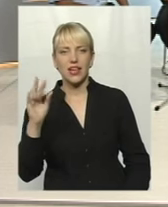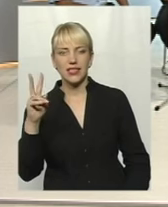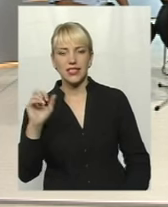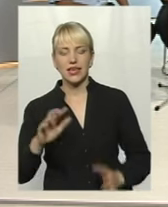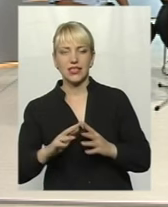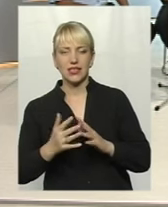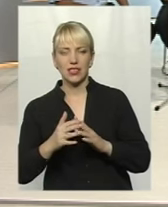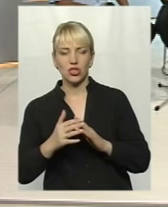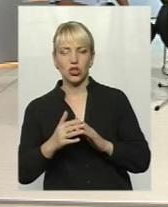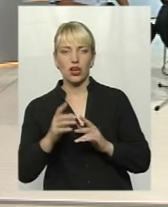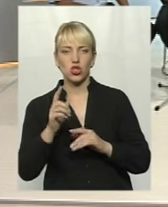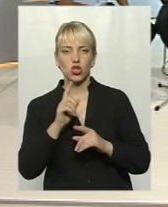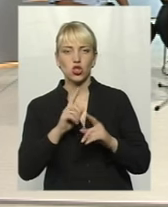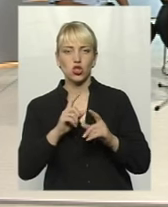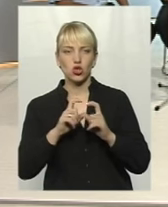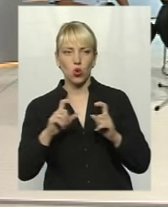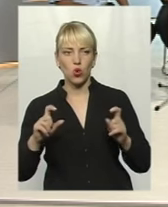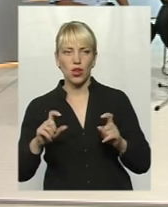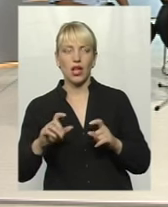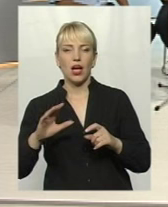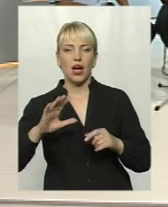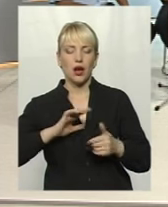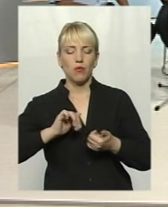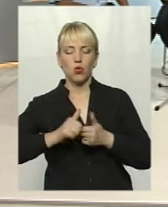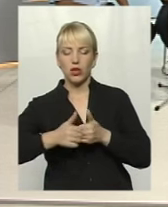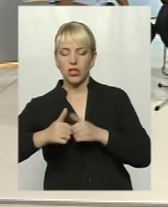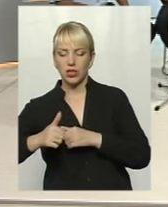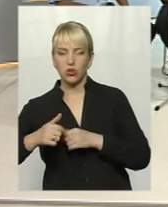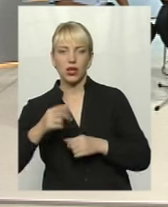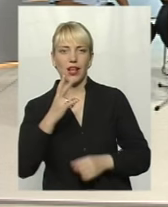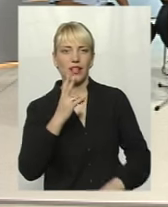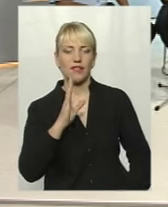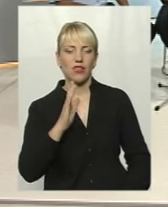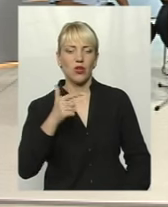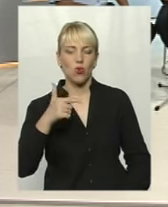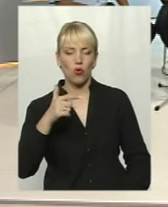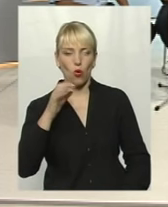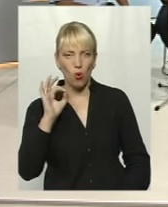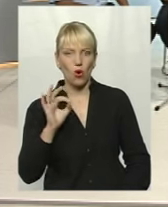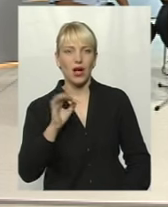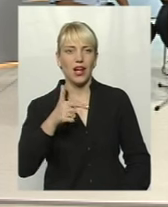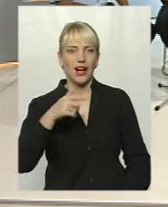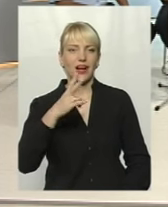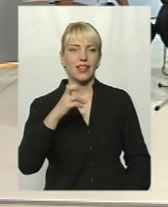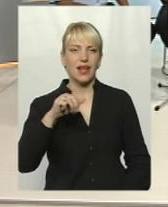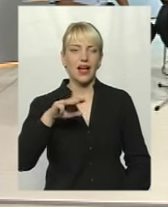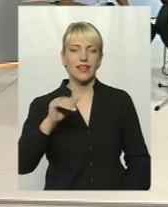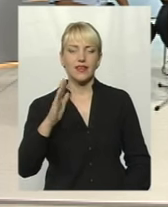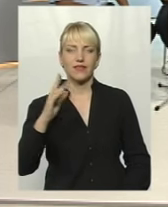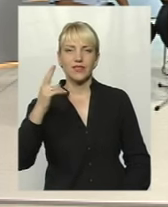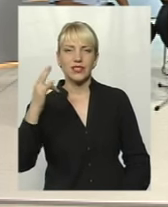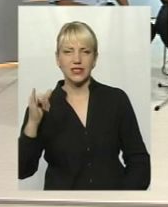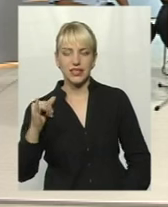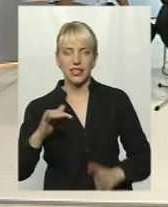реорганізовані з першого-третєго ступенів в НВО Гнатівцях школа і в селі Терешівці. Тобто